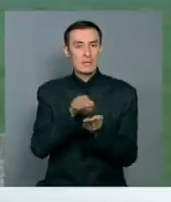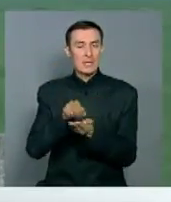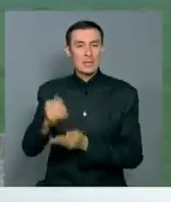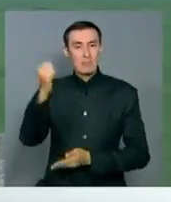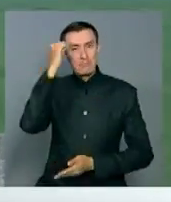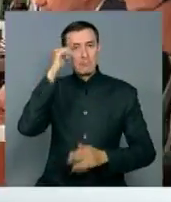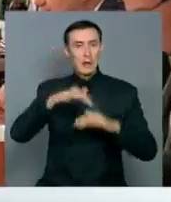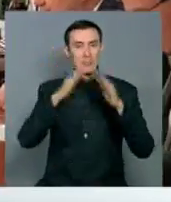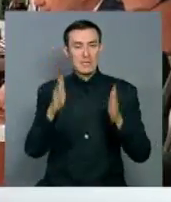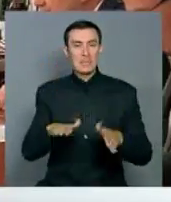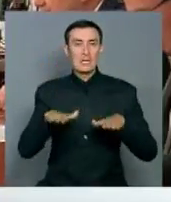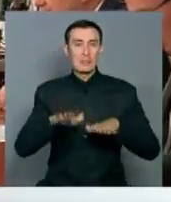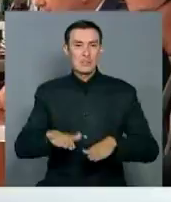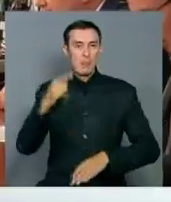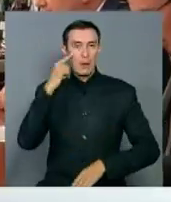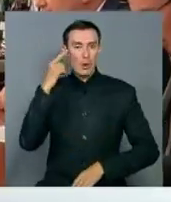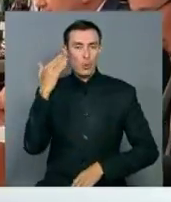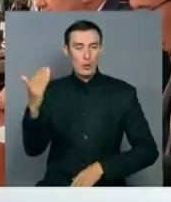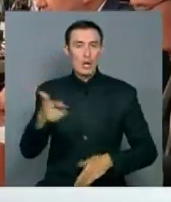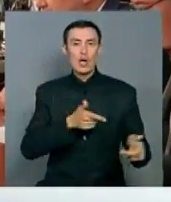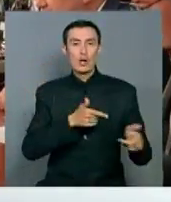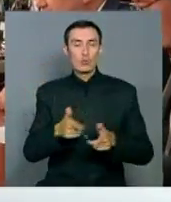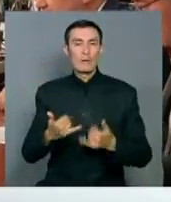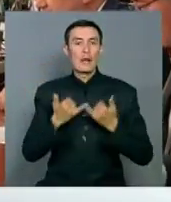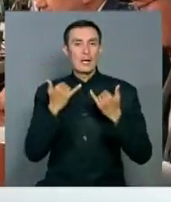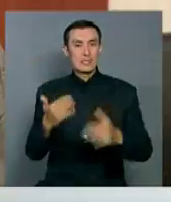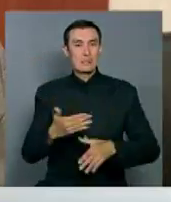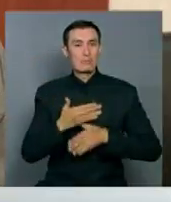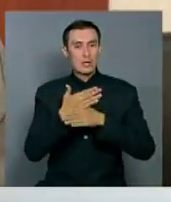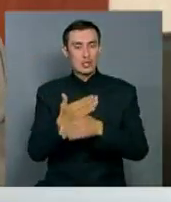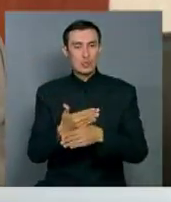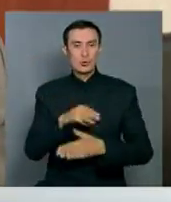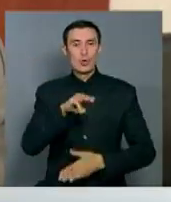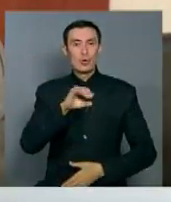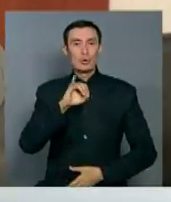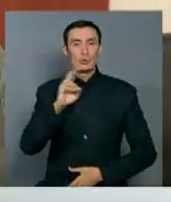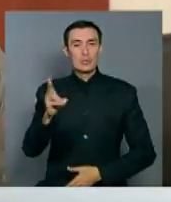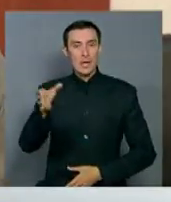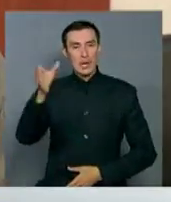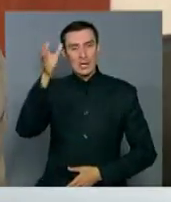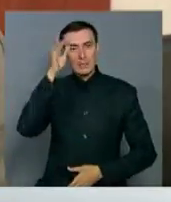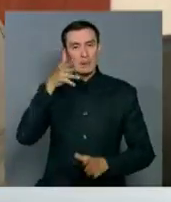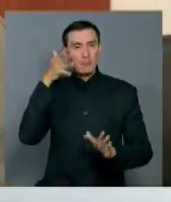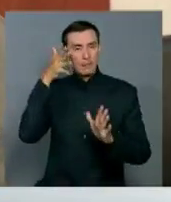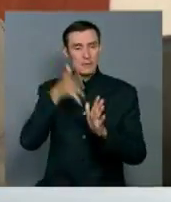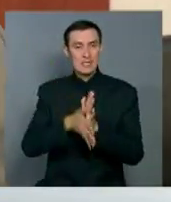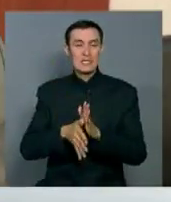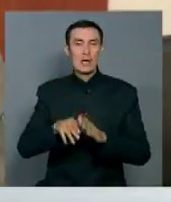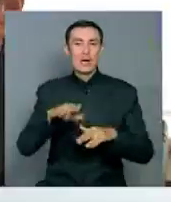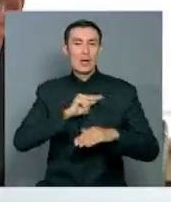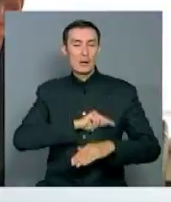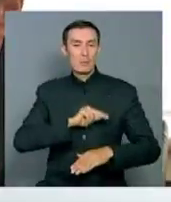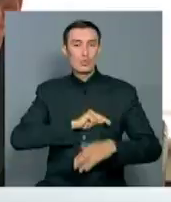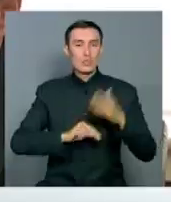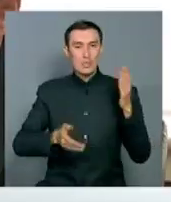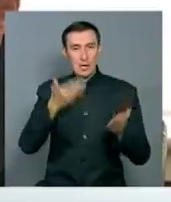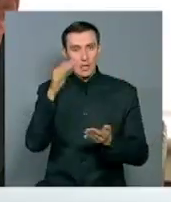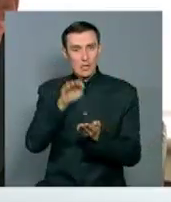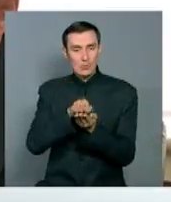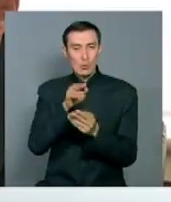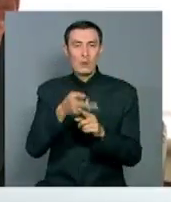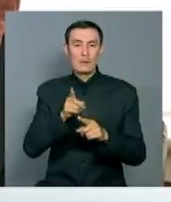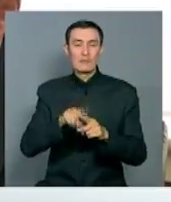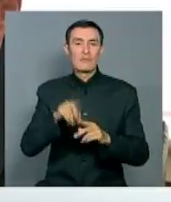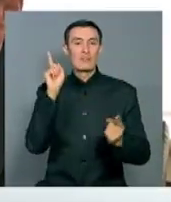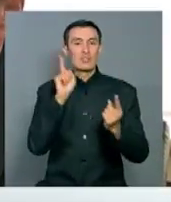памятники здесь. Монголия готова оказать любую поддержку Тюркской Академии в проведении исследовательских работ и раскопок. Об